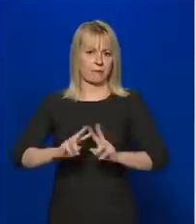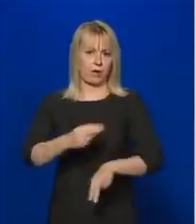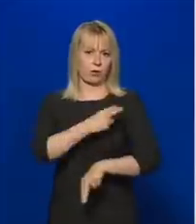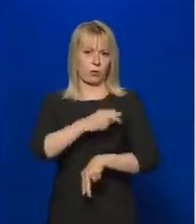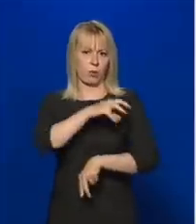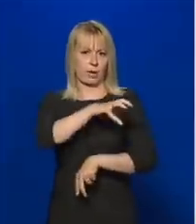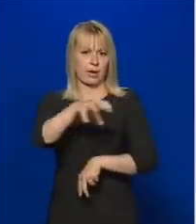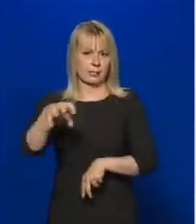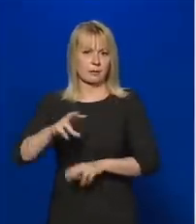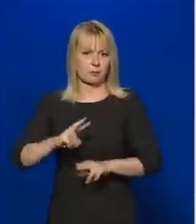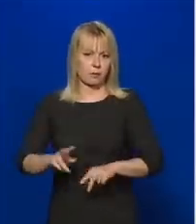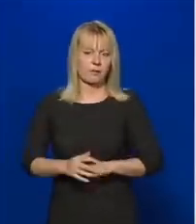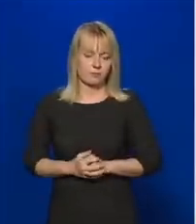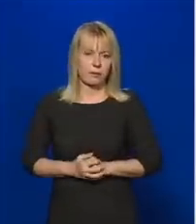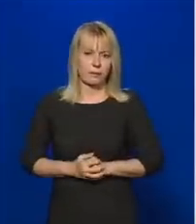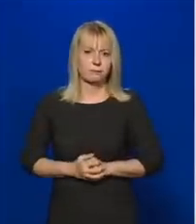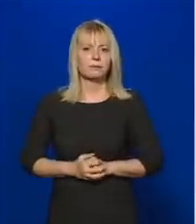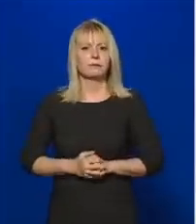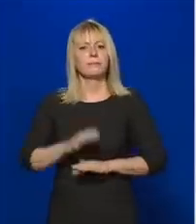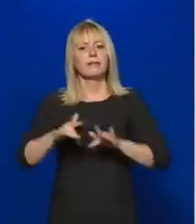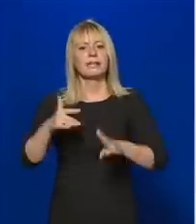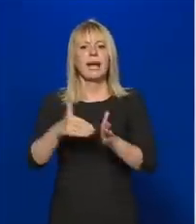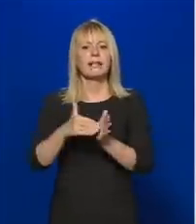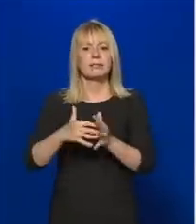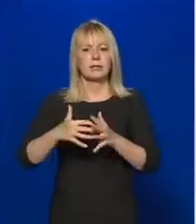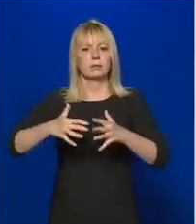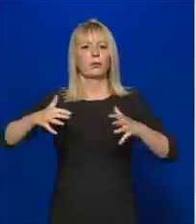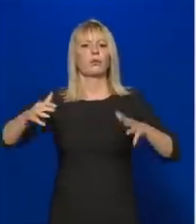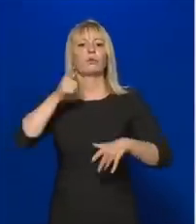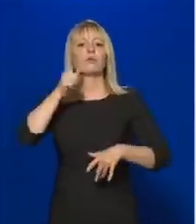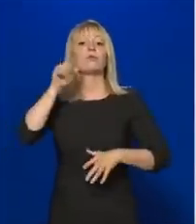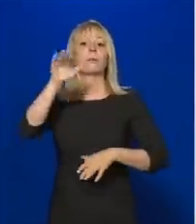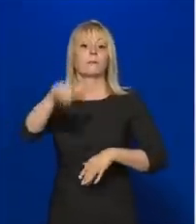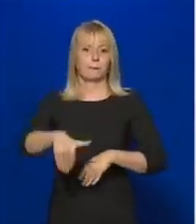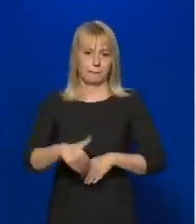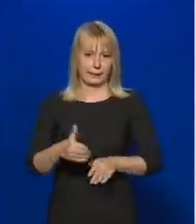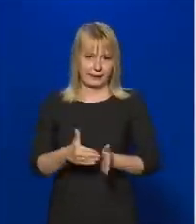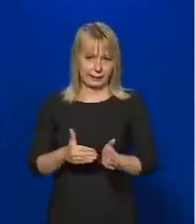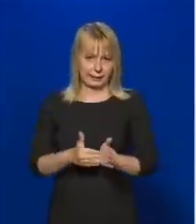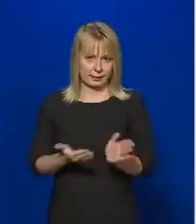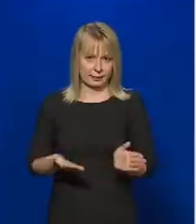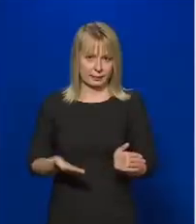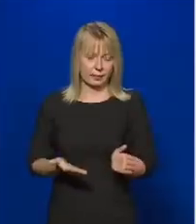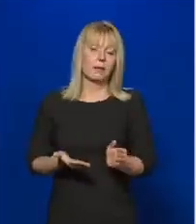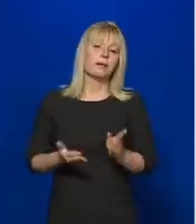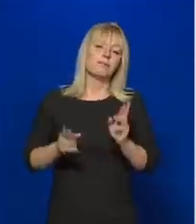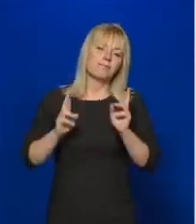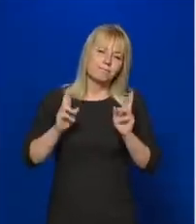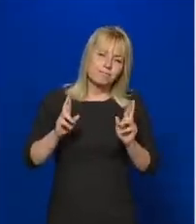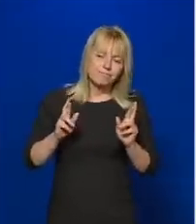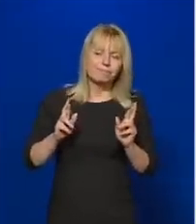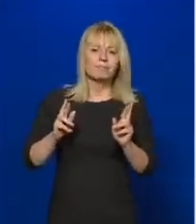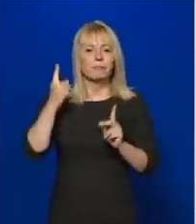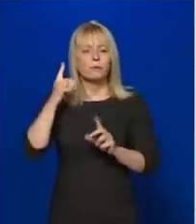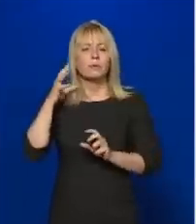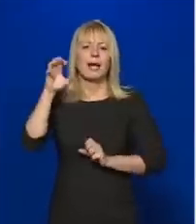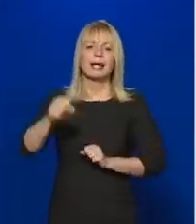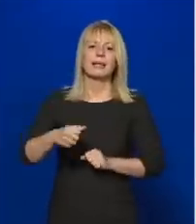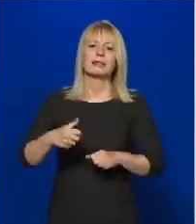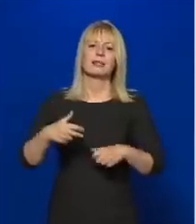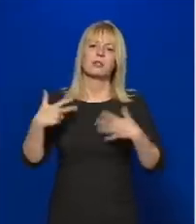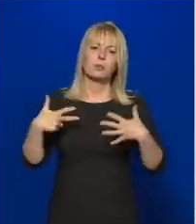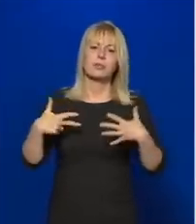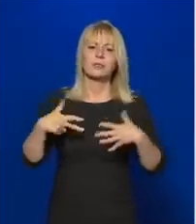és ez további néhány ezerrel bővülni fog. Tehát reményeink szerint el tudjuk érni azt a 8500